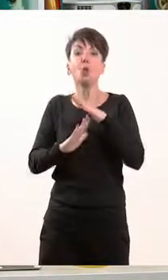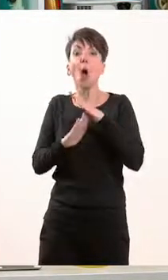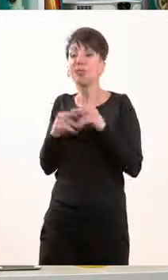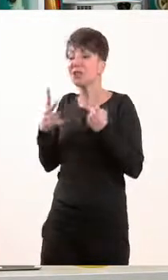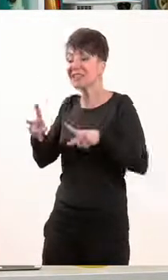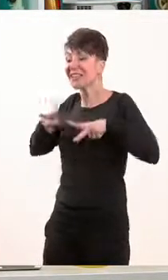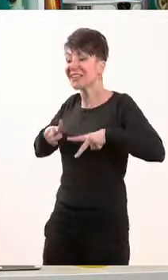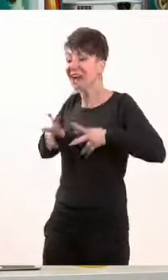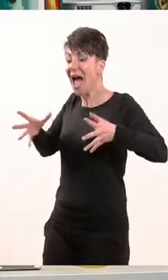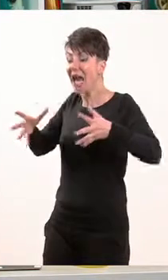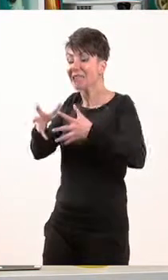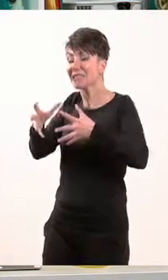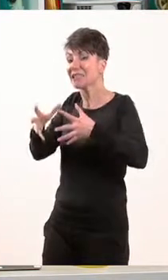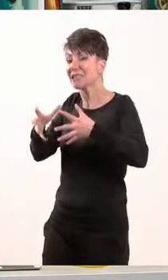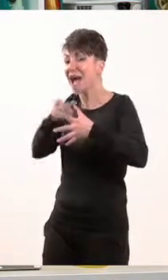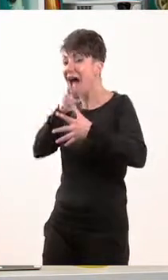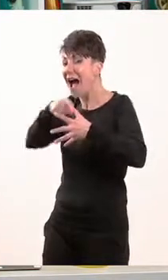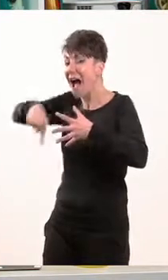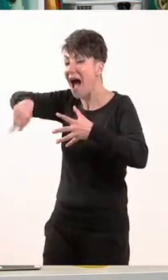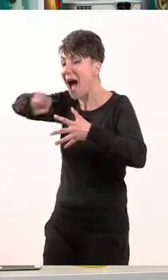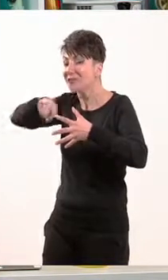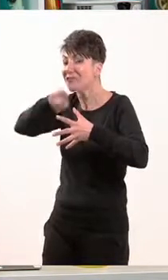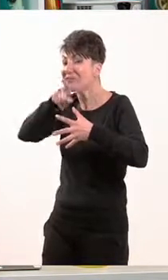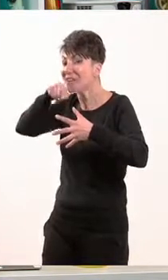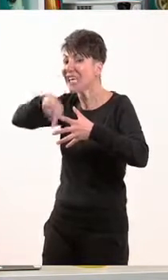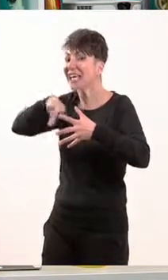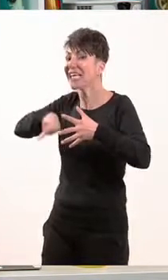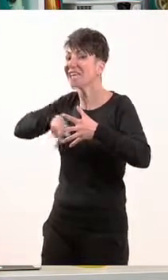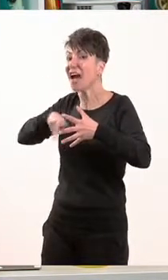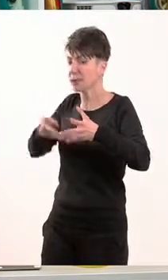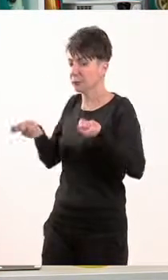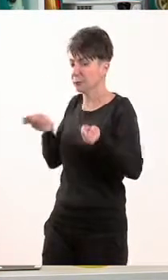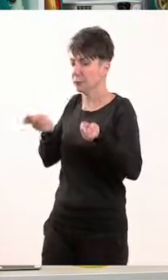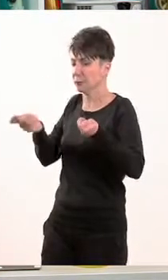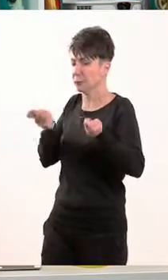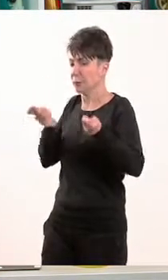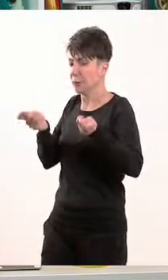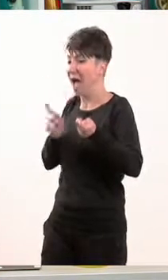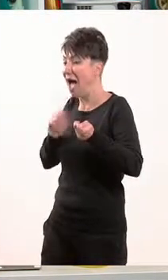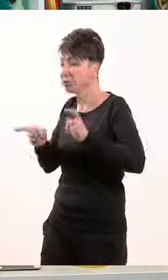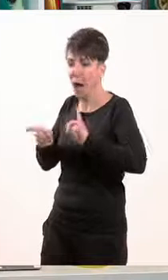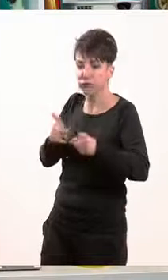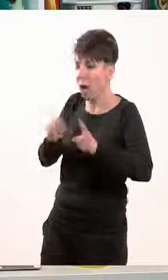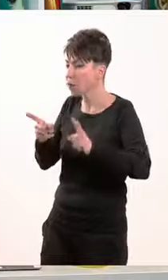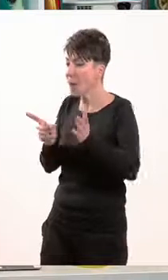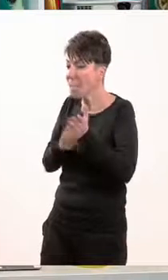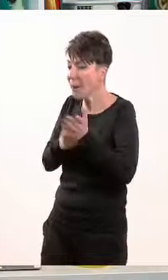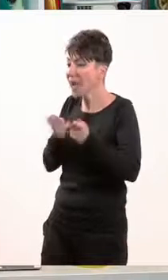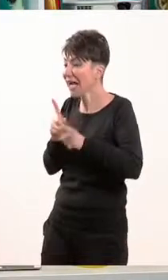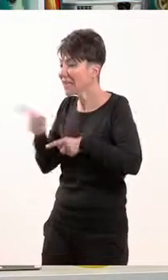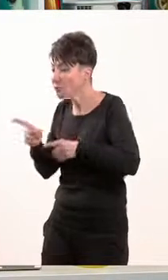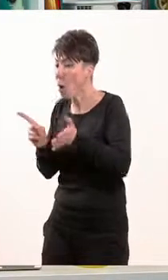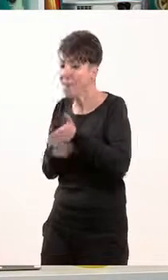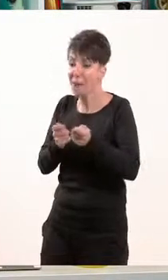ελέγχει και συντονίζει το έργο των Υπουργών. Είναι, λοιπόν, ο Πρωθυπουργός και ο